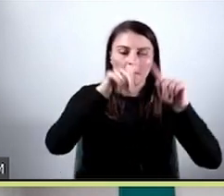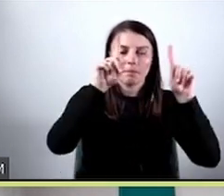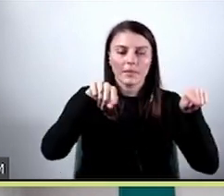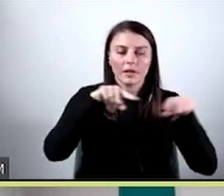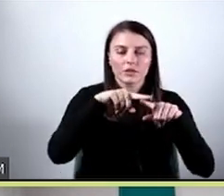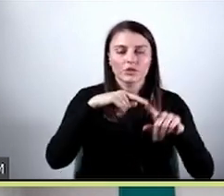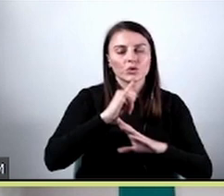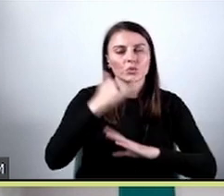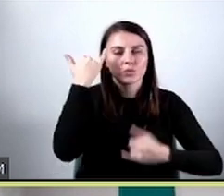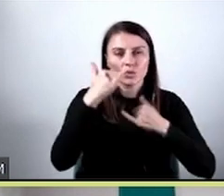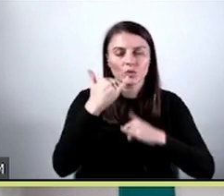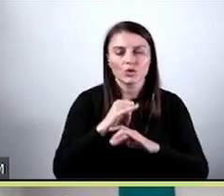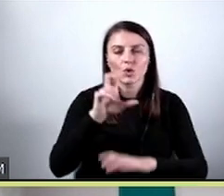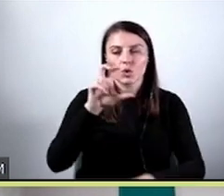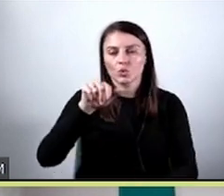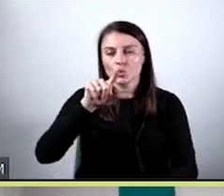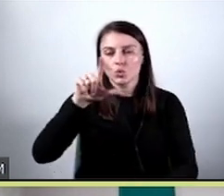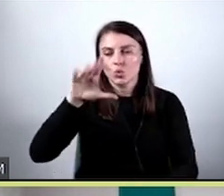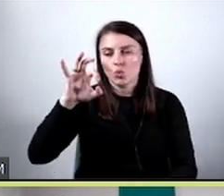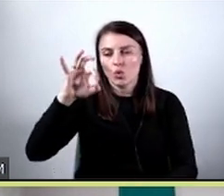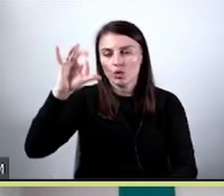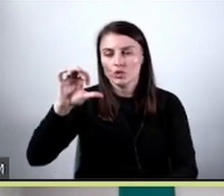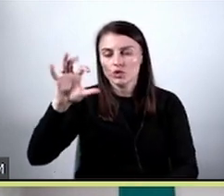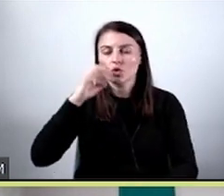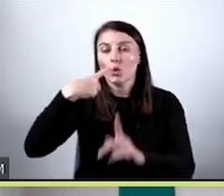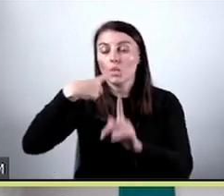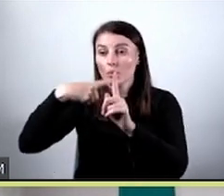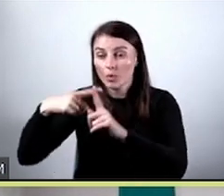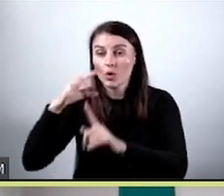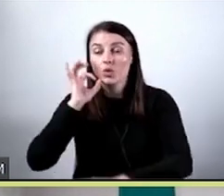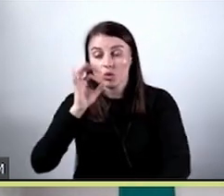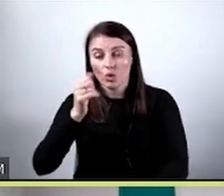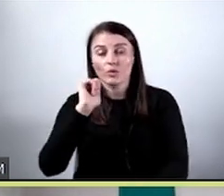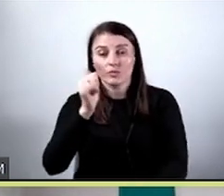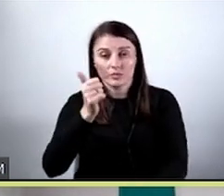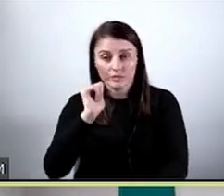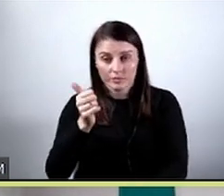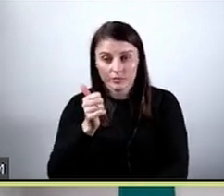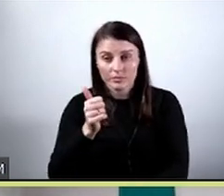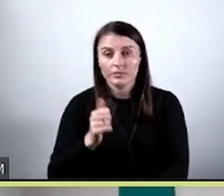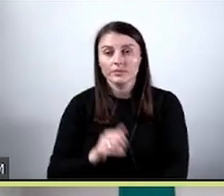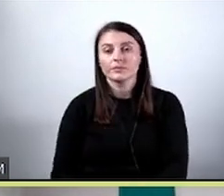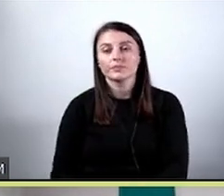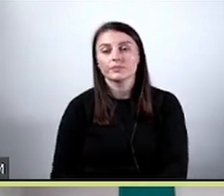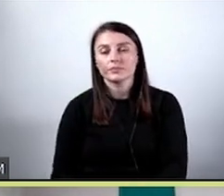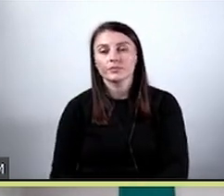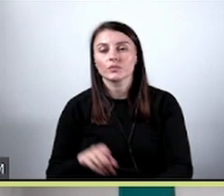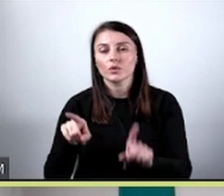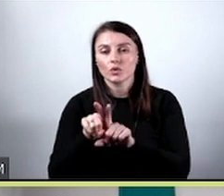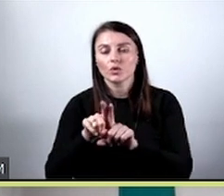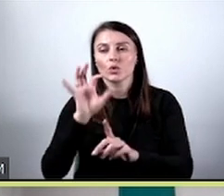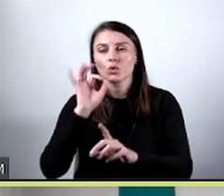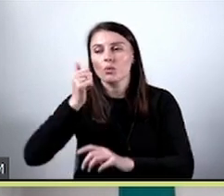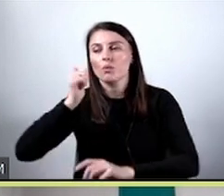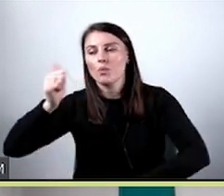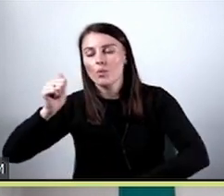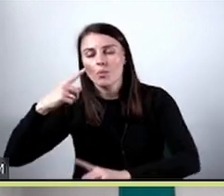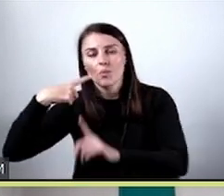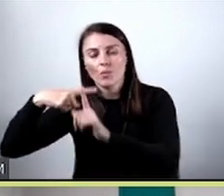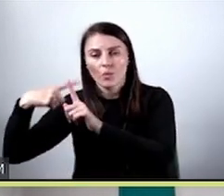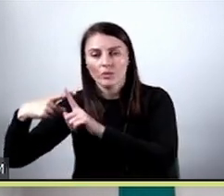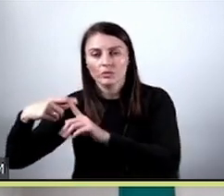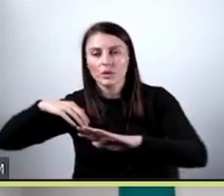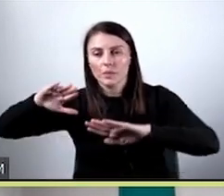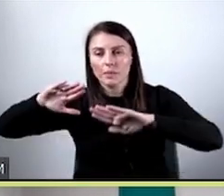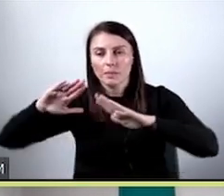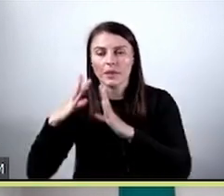Natomiast czułość to są wszystkie pozytywnie poprawnie sklasyfikowane przypadki do wszystkich pozytywnych. Czyli minimalizujemy